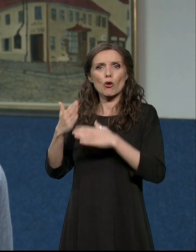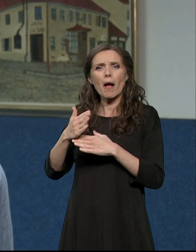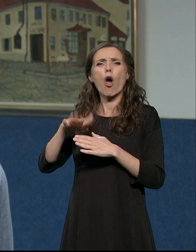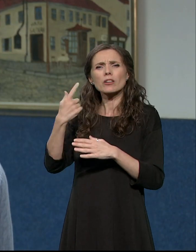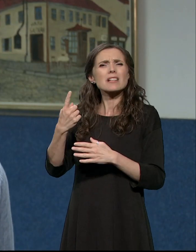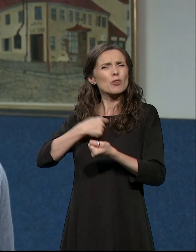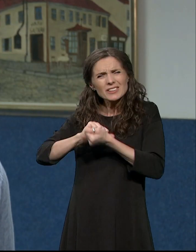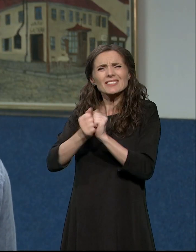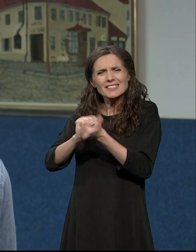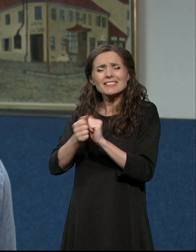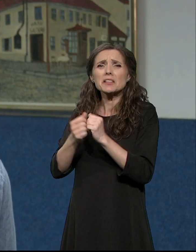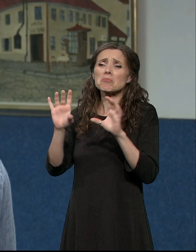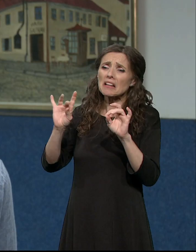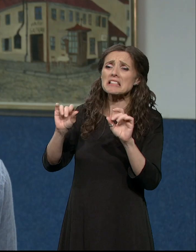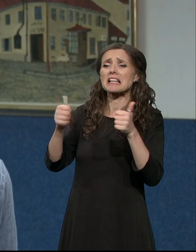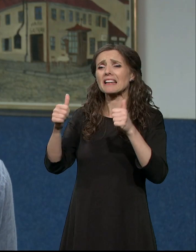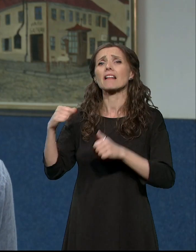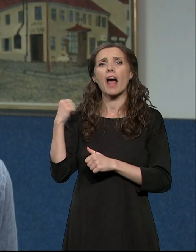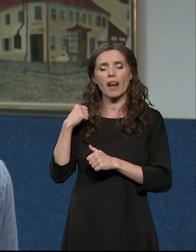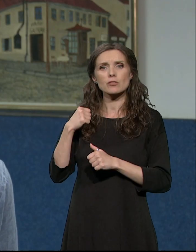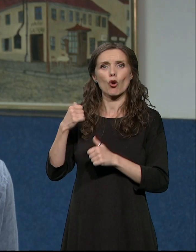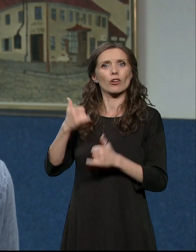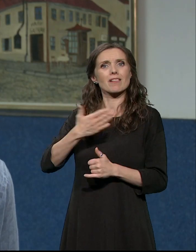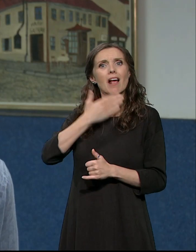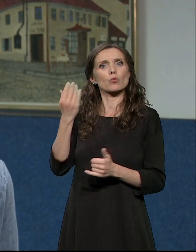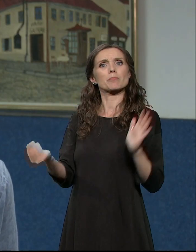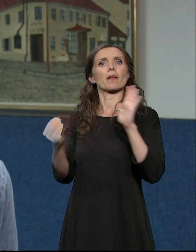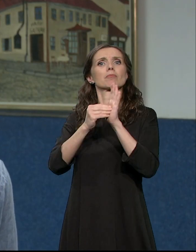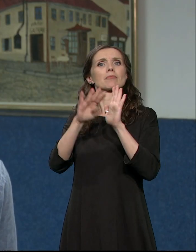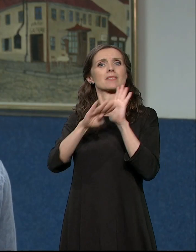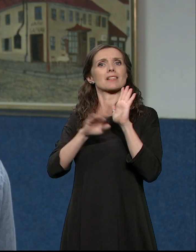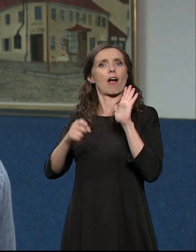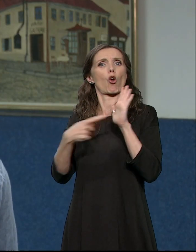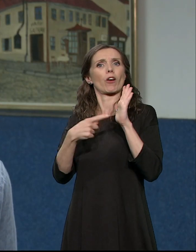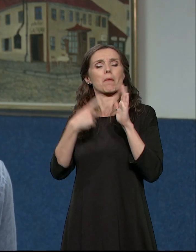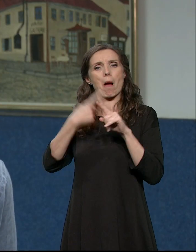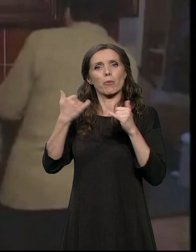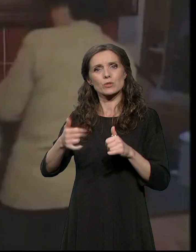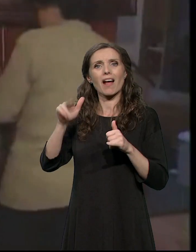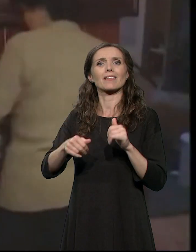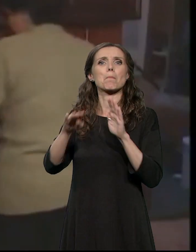deset i danes godina rada smo uspeli da ovu uslugu uvedemo u zakon i napravimo pravilnik.